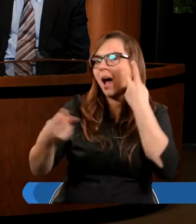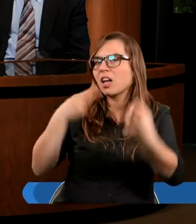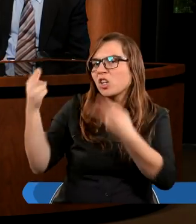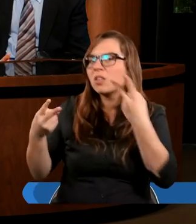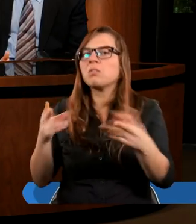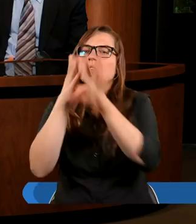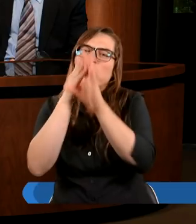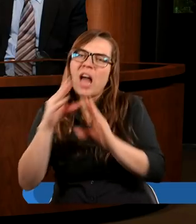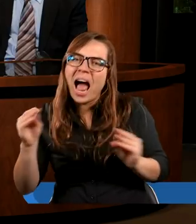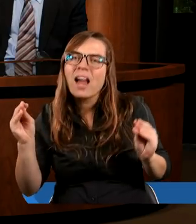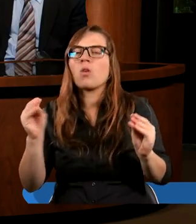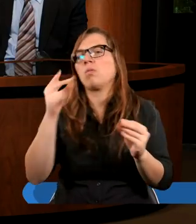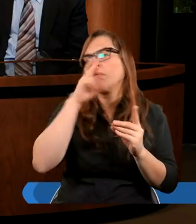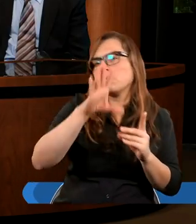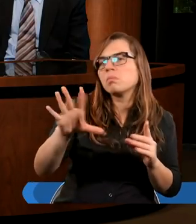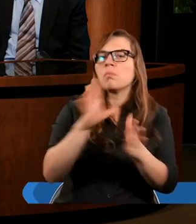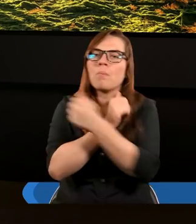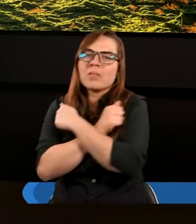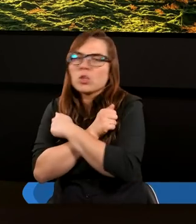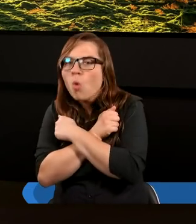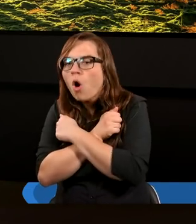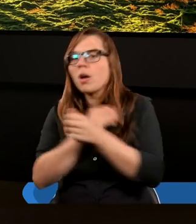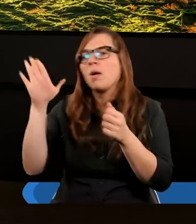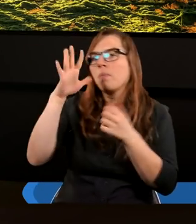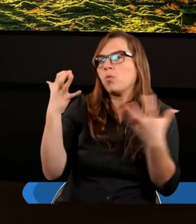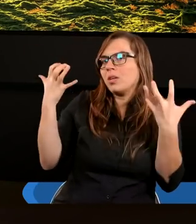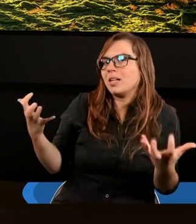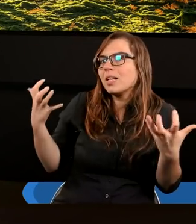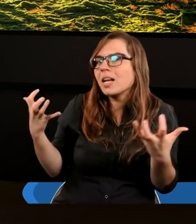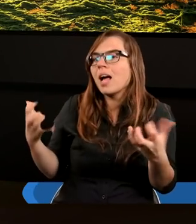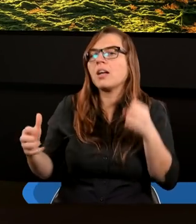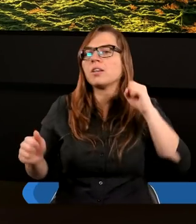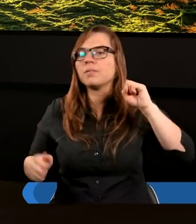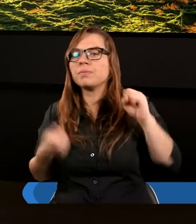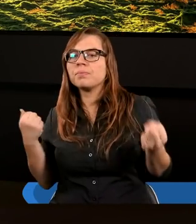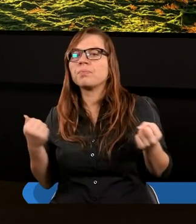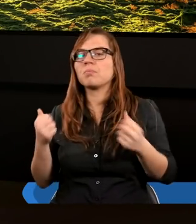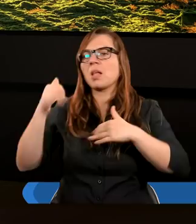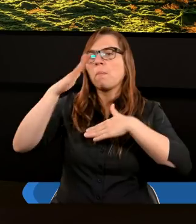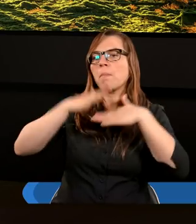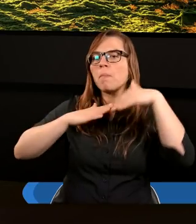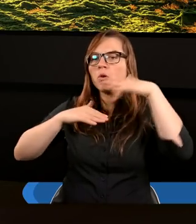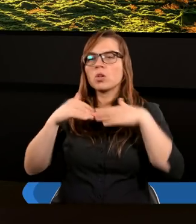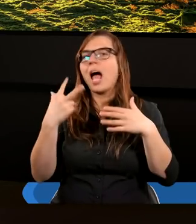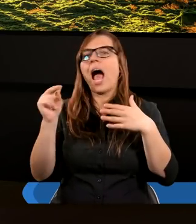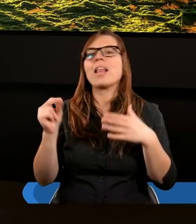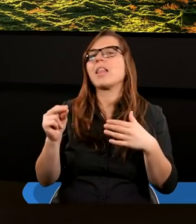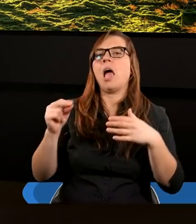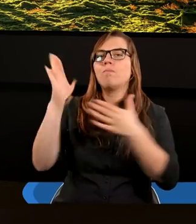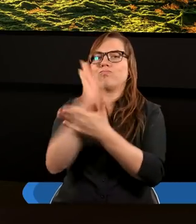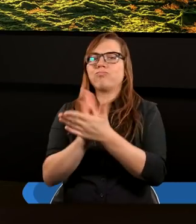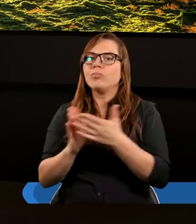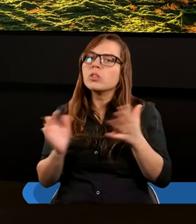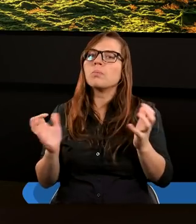z szacunkiem i z miłością. Bóg chce, żebyśmy budowali, a nie burzyli.